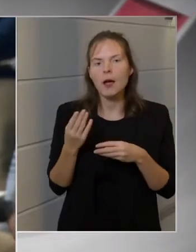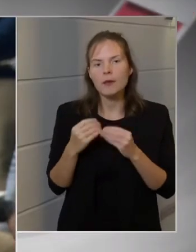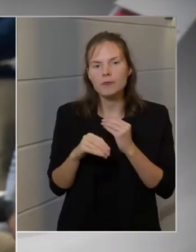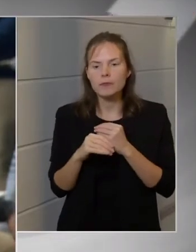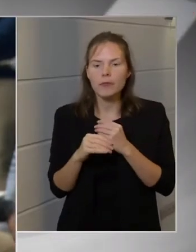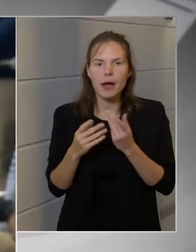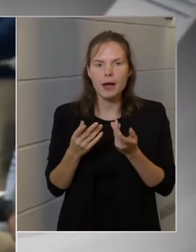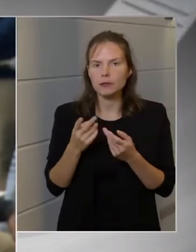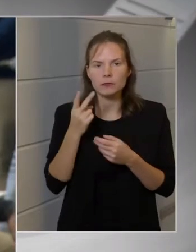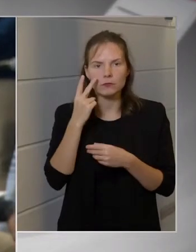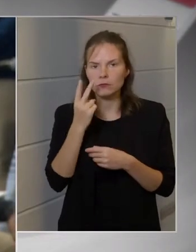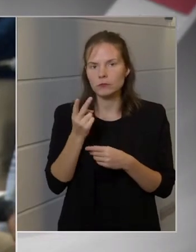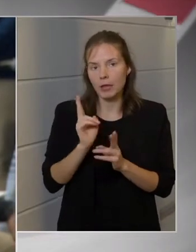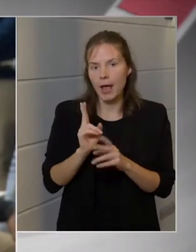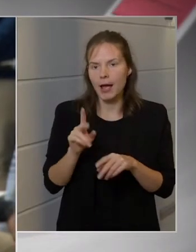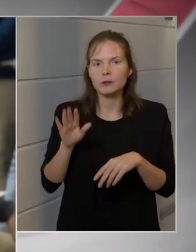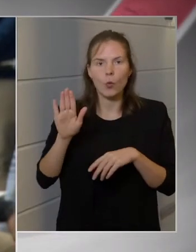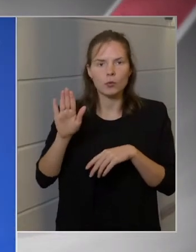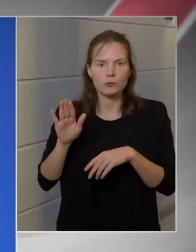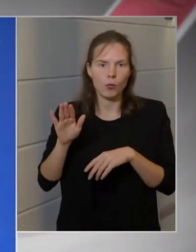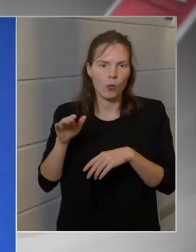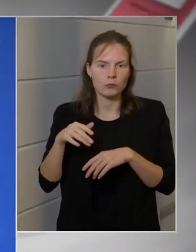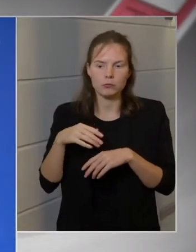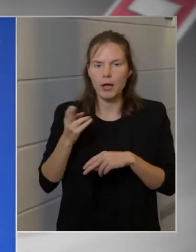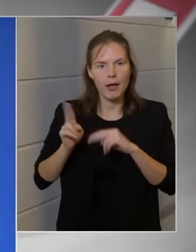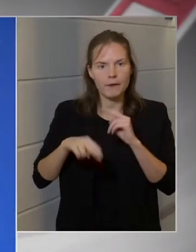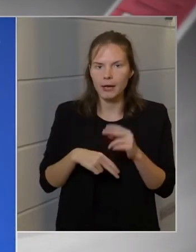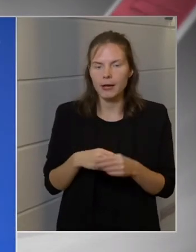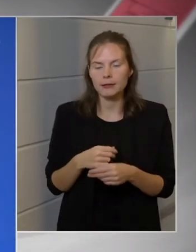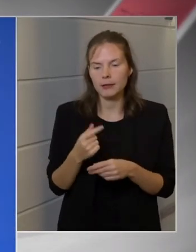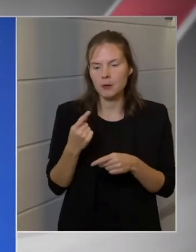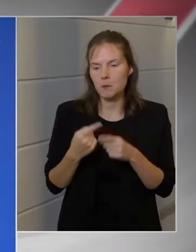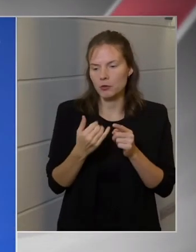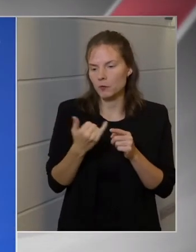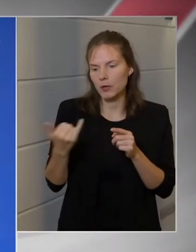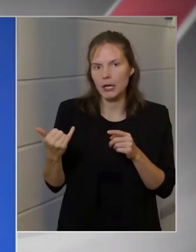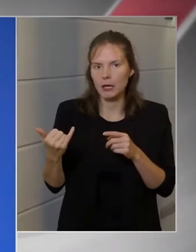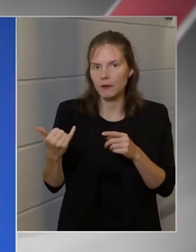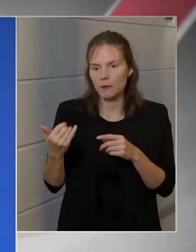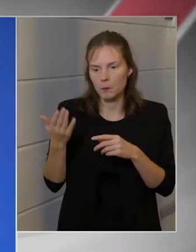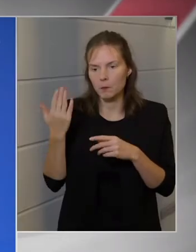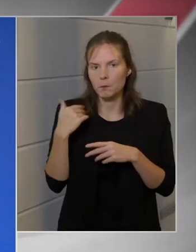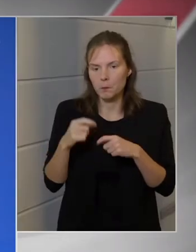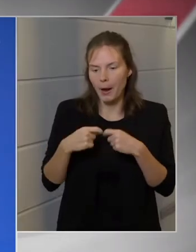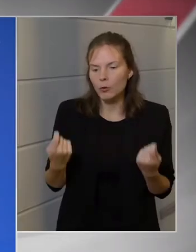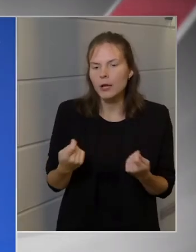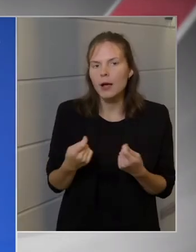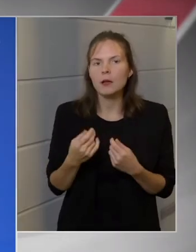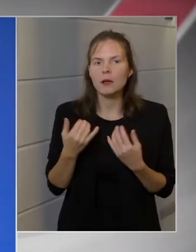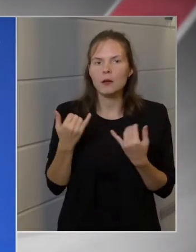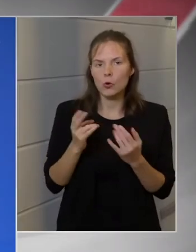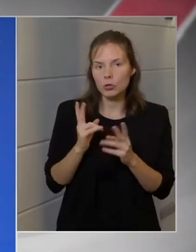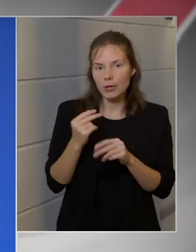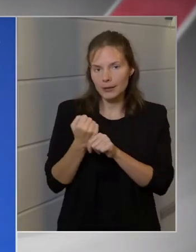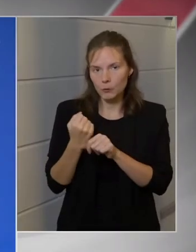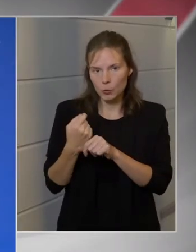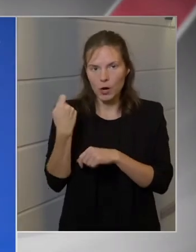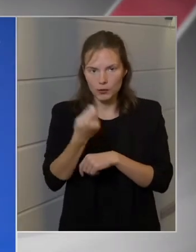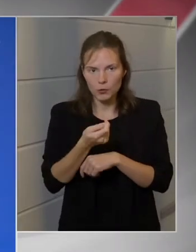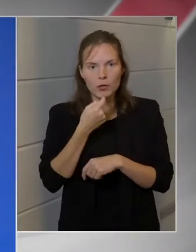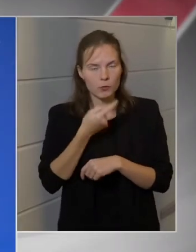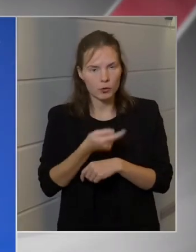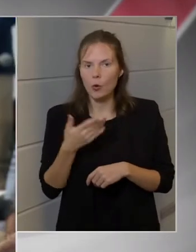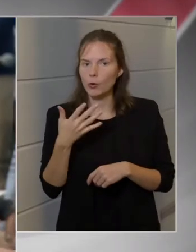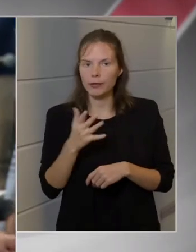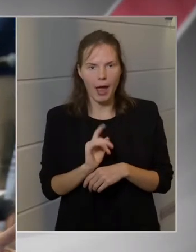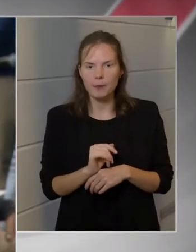látszott, hogy úgy is el lehet végezni a munkámat az elmúlt másfél évben. Mondhat-e erre nemet a munkáltató, és mondhatja